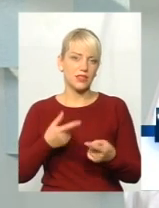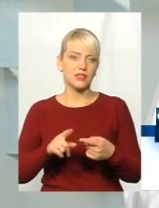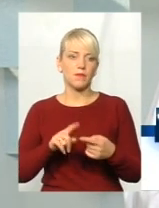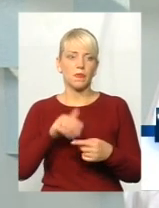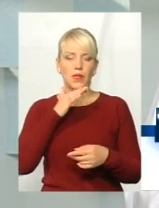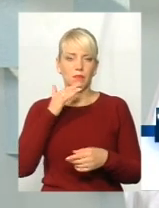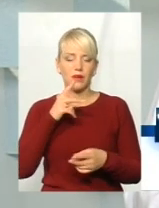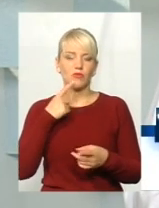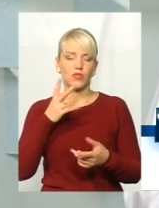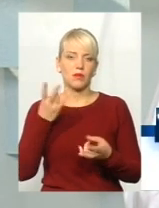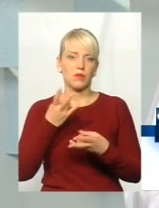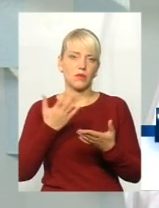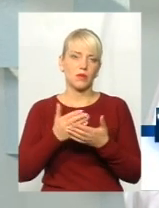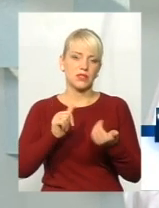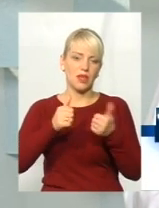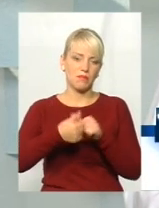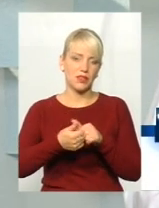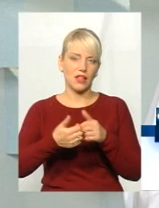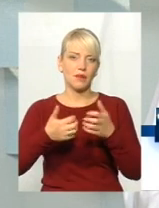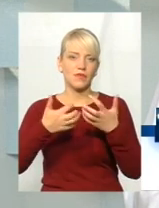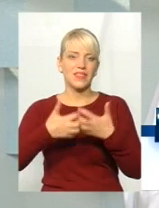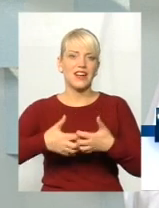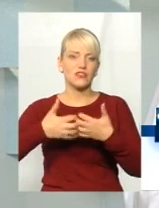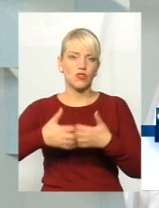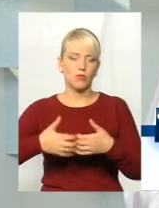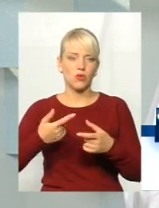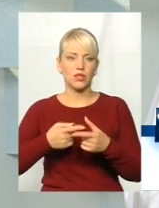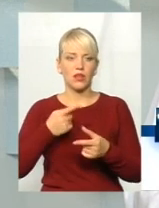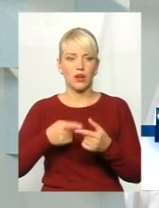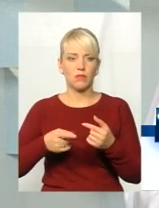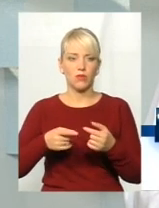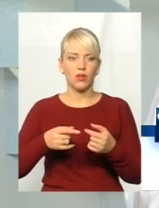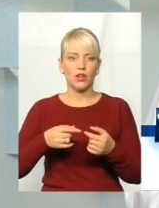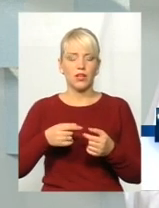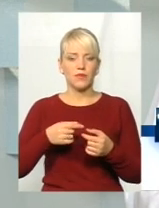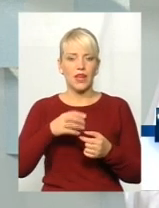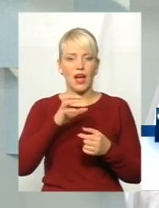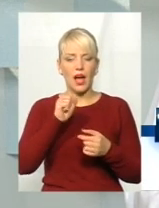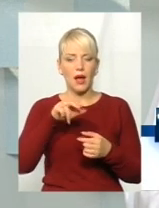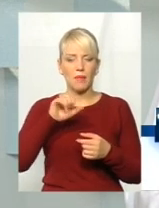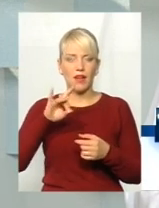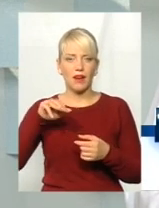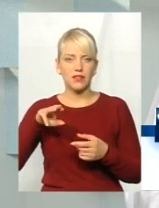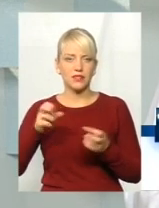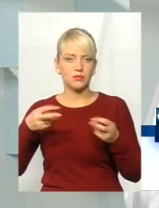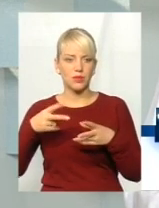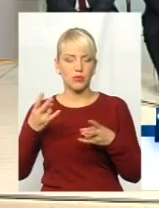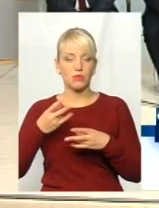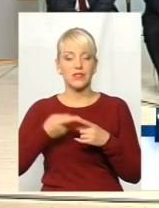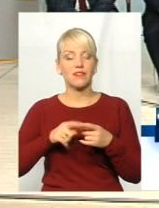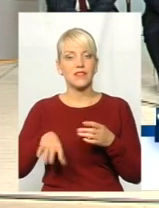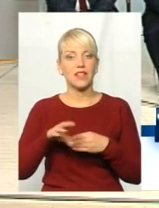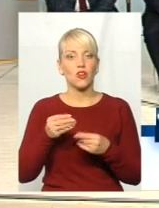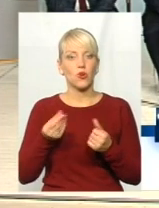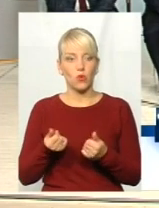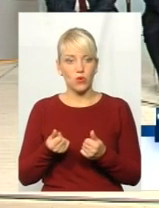заміна трансформатора, там ультразвукового апарату потрібен, а це все кошти, і тут вже треба дивитися бюджет. А